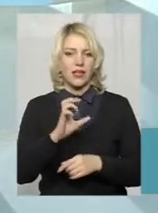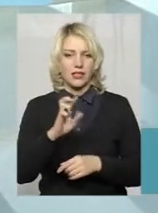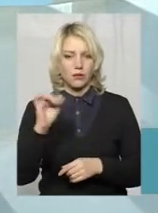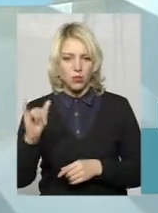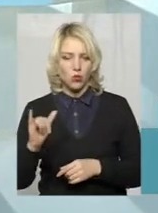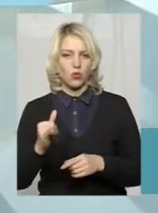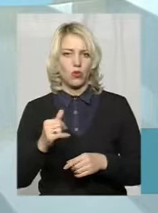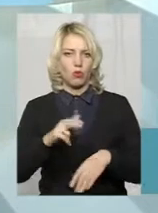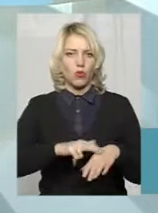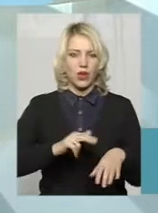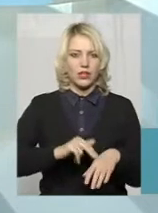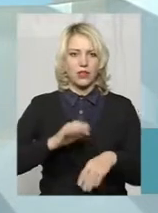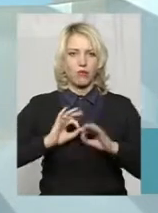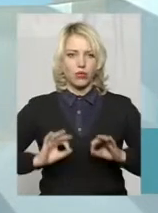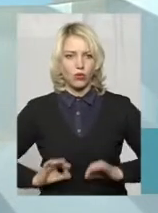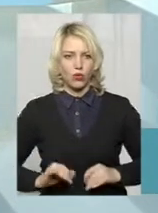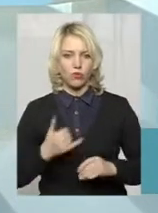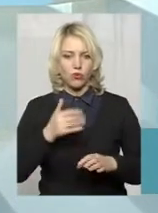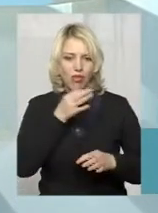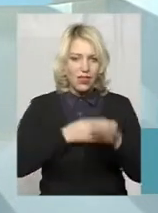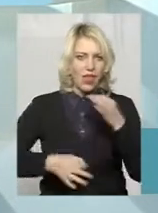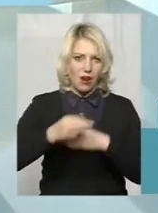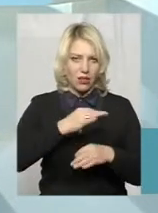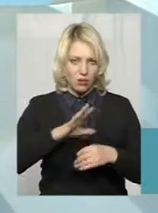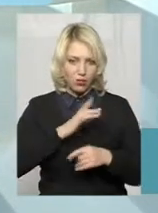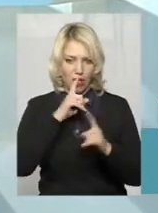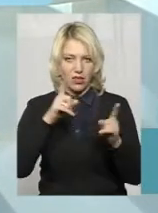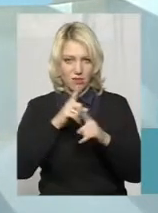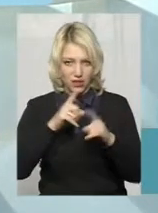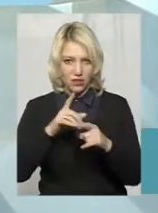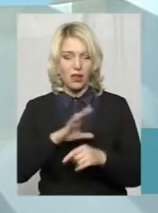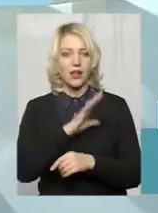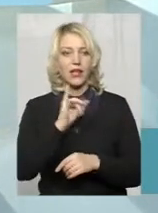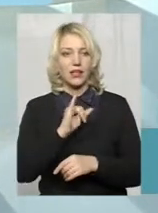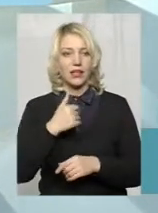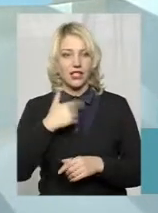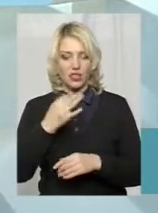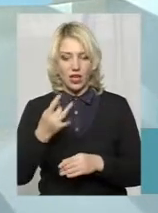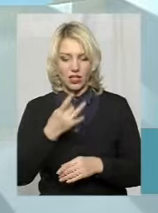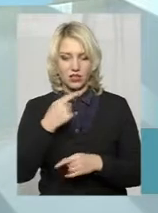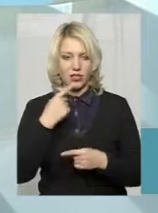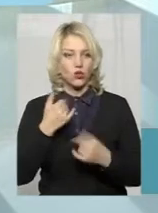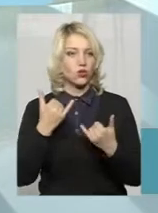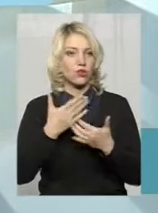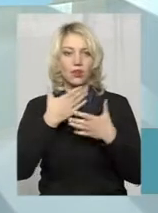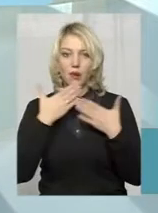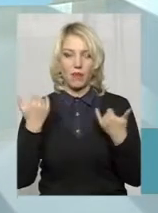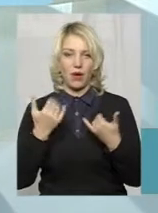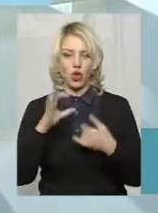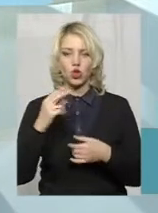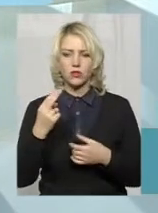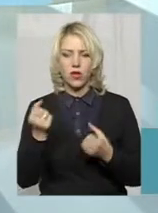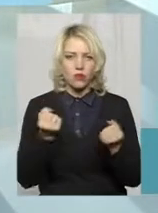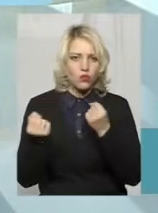У нас вже була нарада сьогодні невелика. Я ще раз кажу, сьогодні немає соціальної напруги